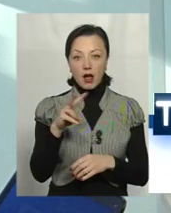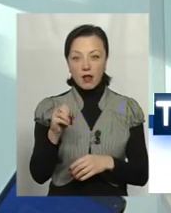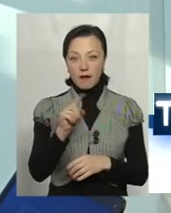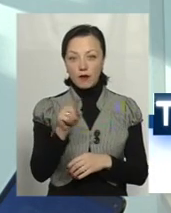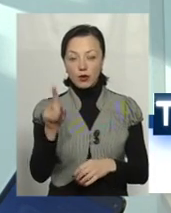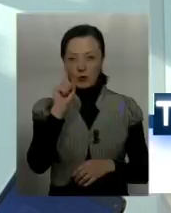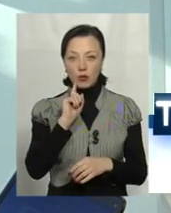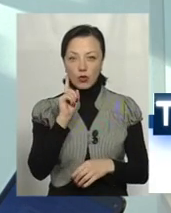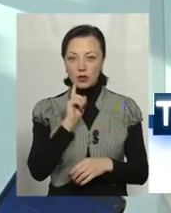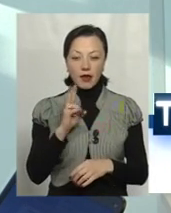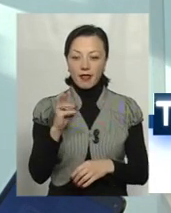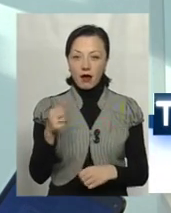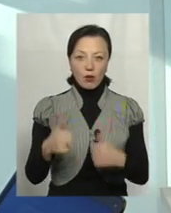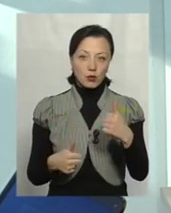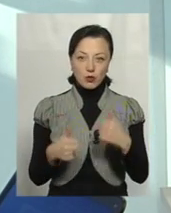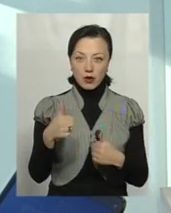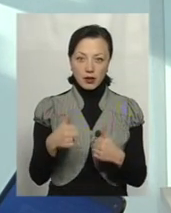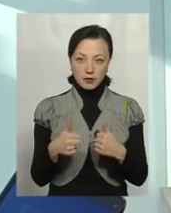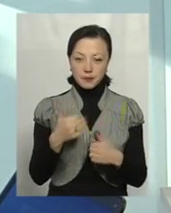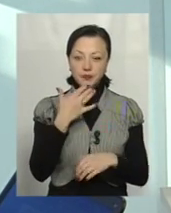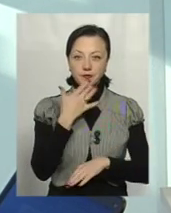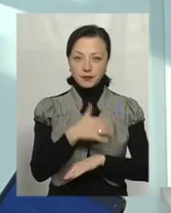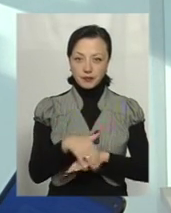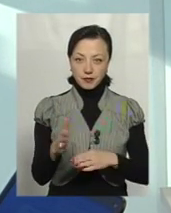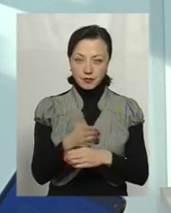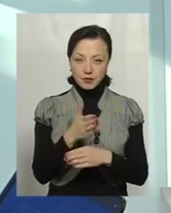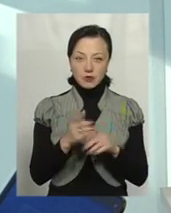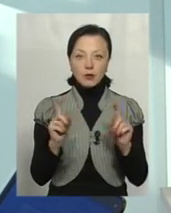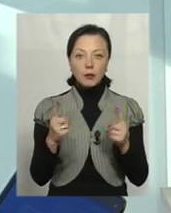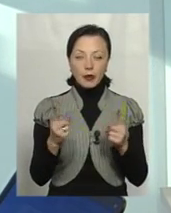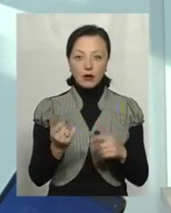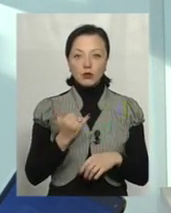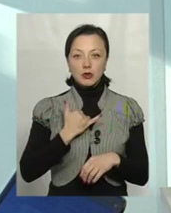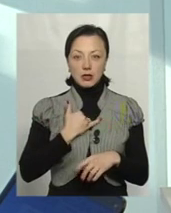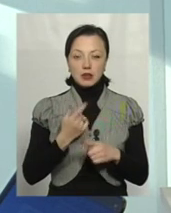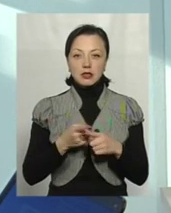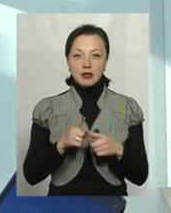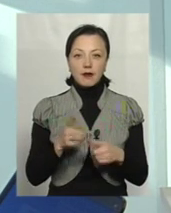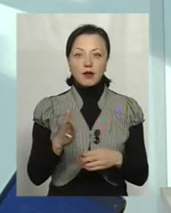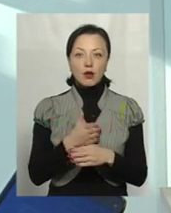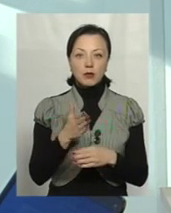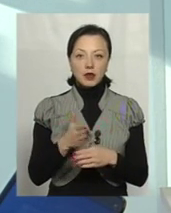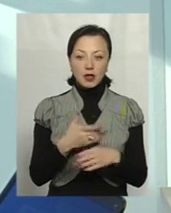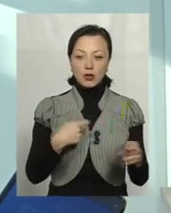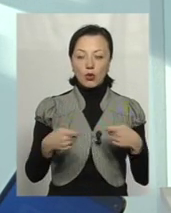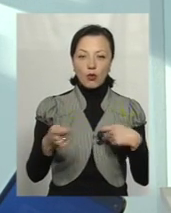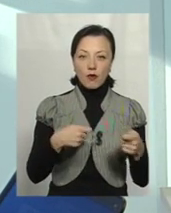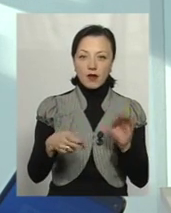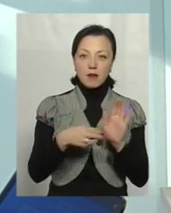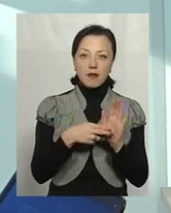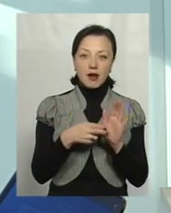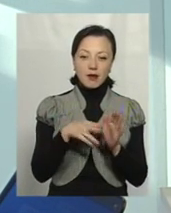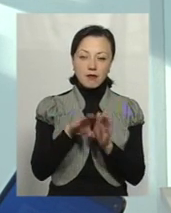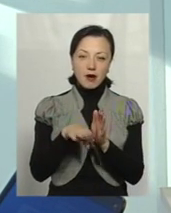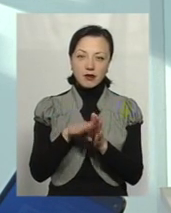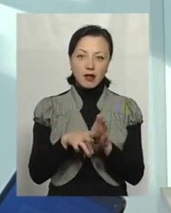поки що не конкурентні з іноземними виробниками. Чому? Тому що в нас це виробники торгові марки і марочки.